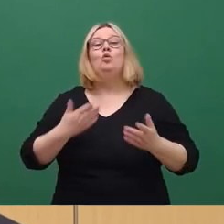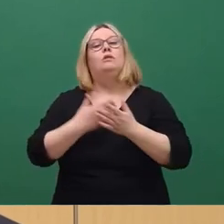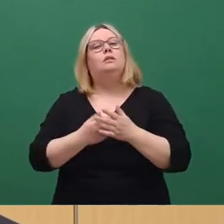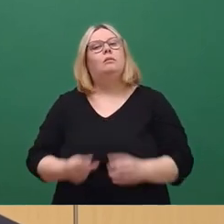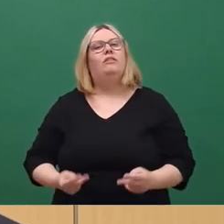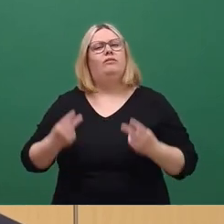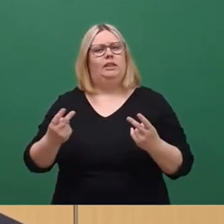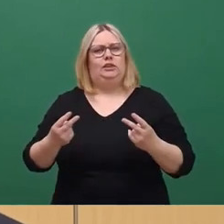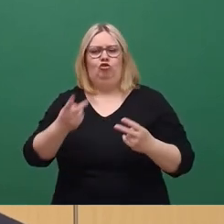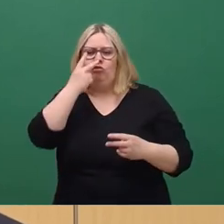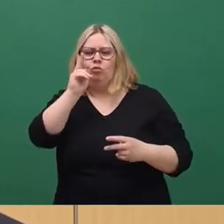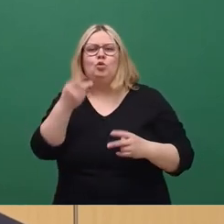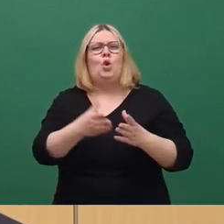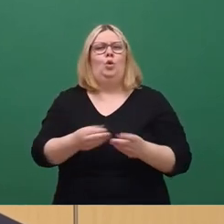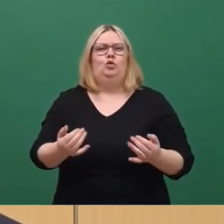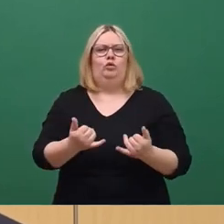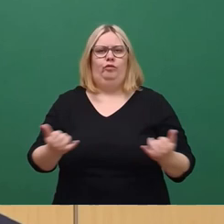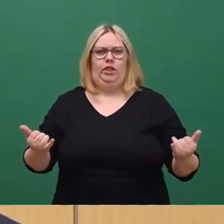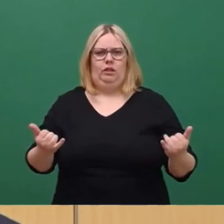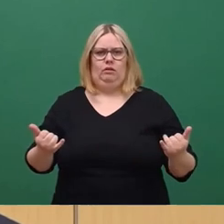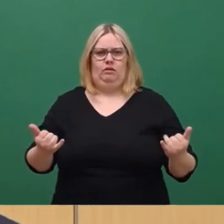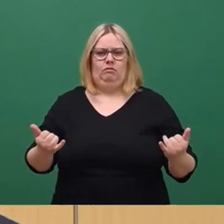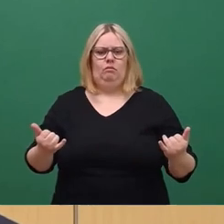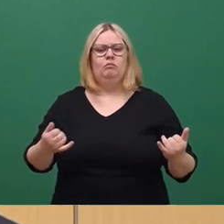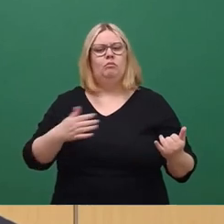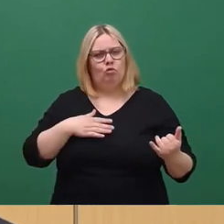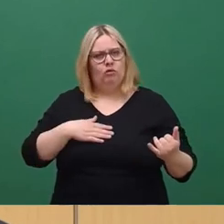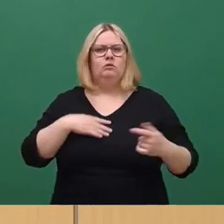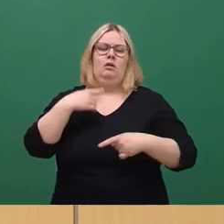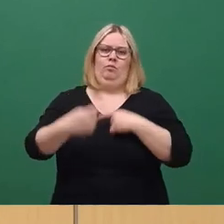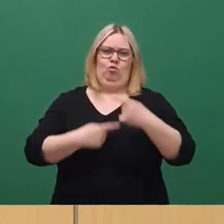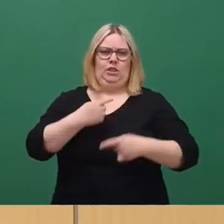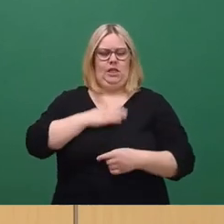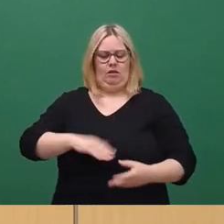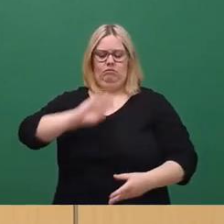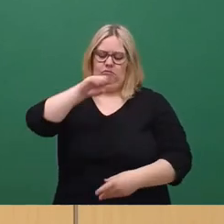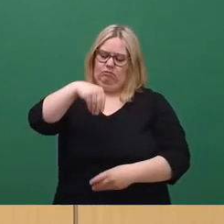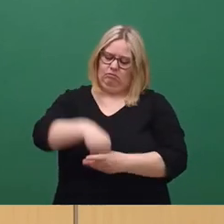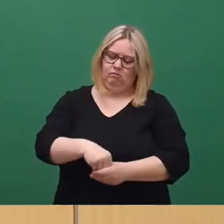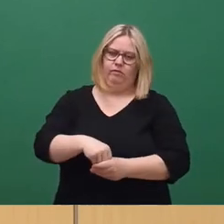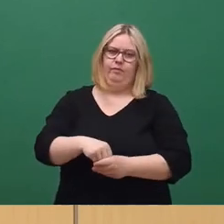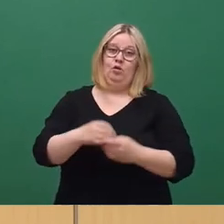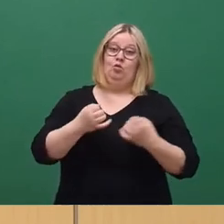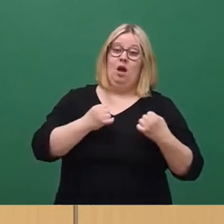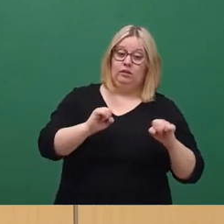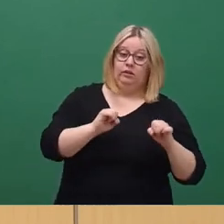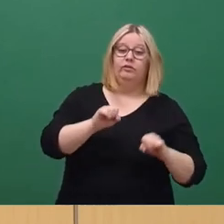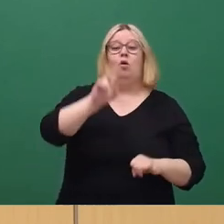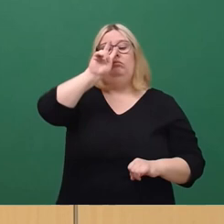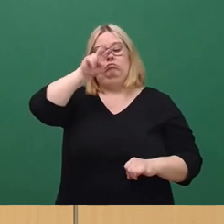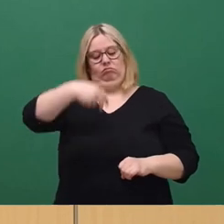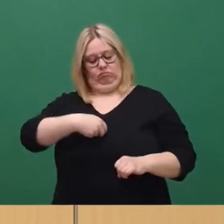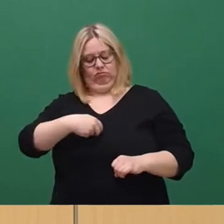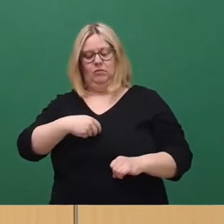lösen können. Ich schließe mich ausdrücklich in diesem Prozess mit ein und werde mich aktiv und natürlich auch selbstkritisch daran beteiligen.